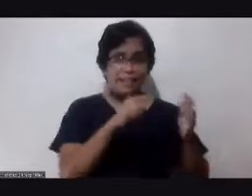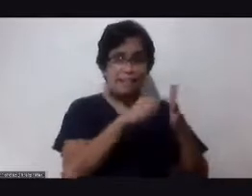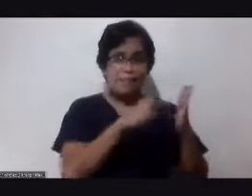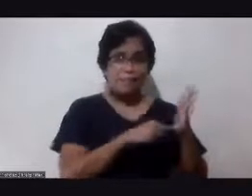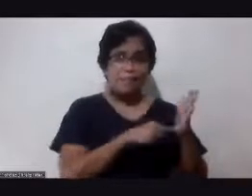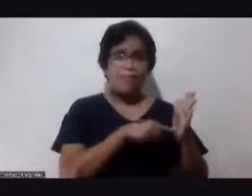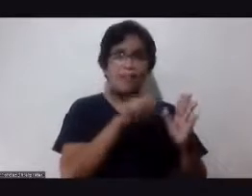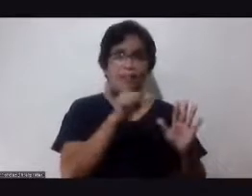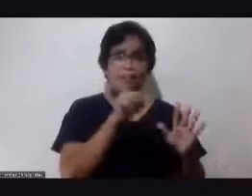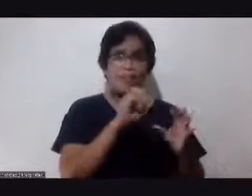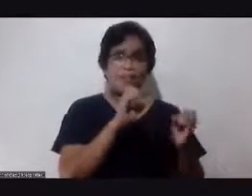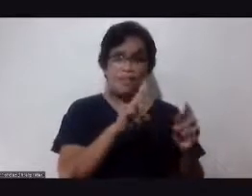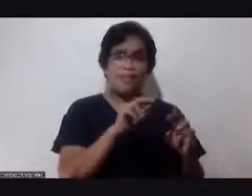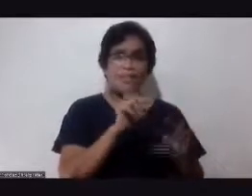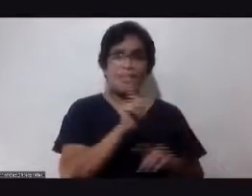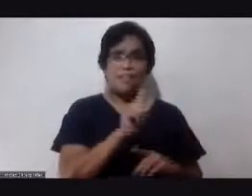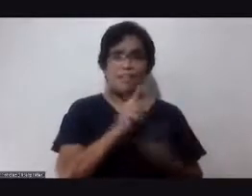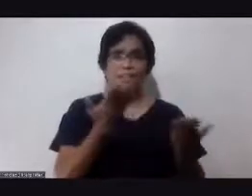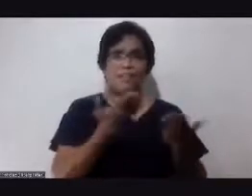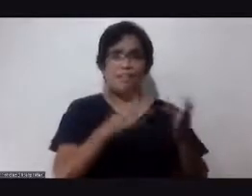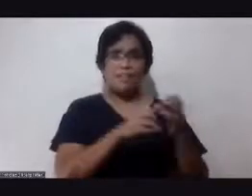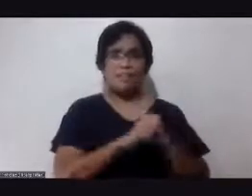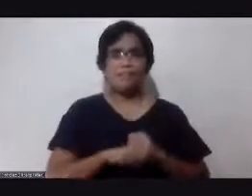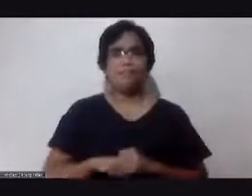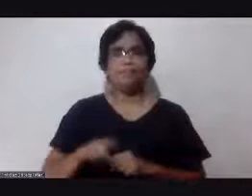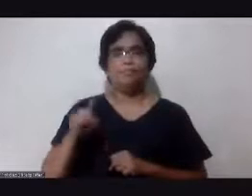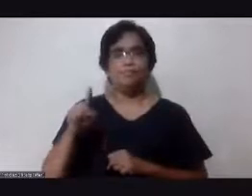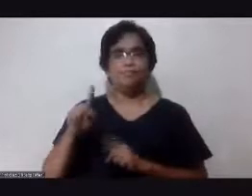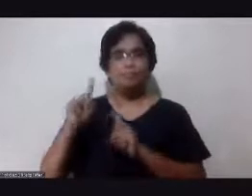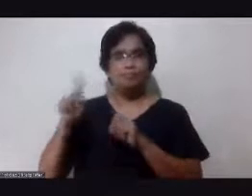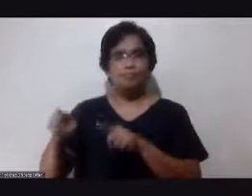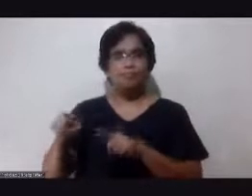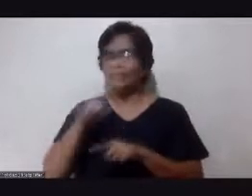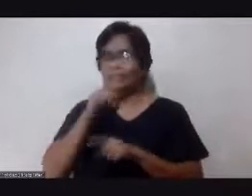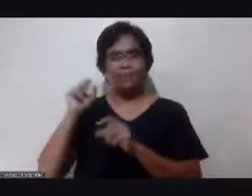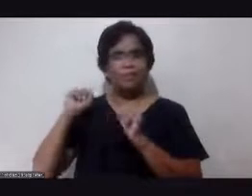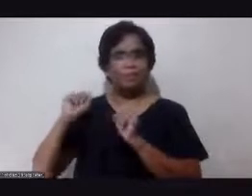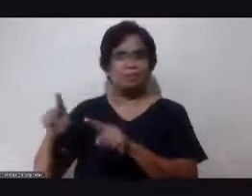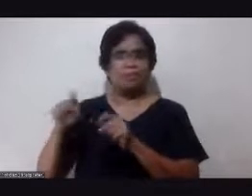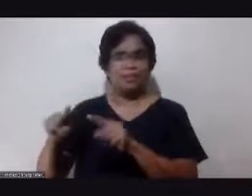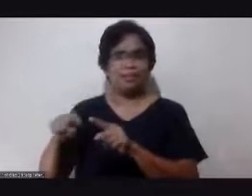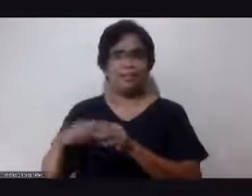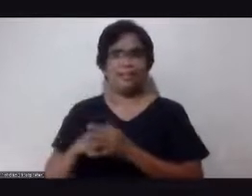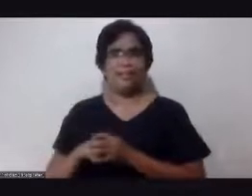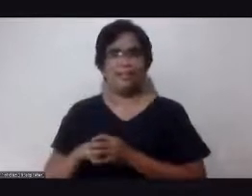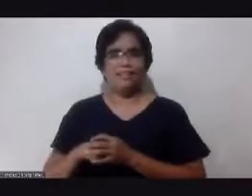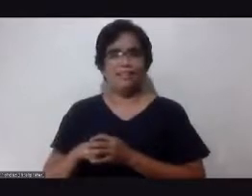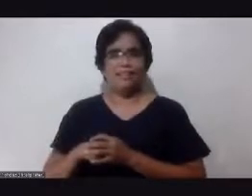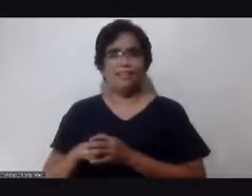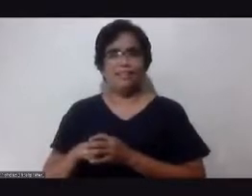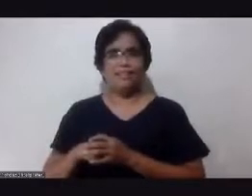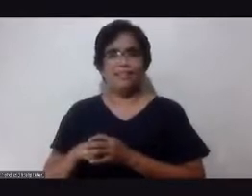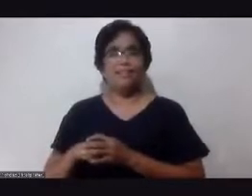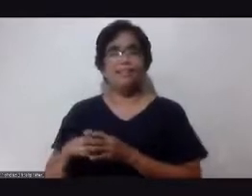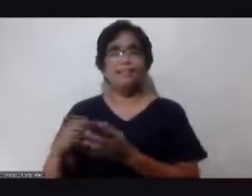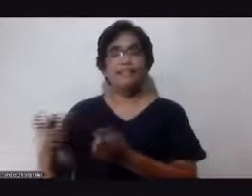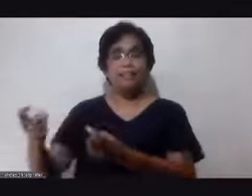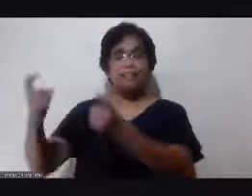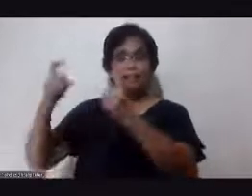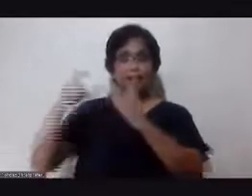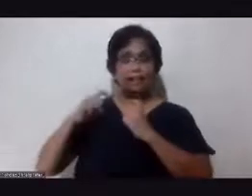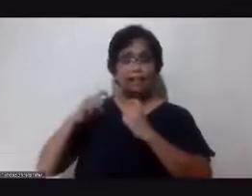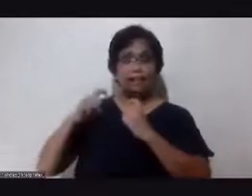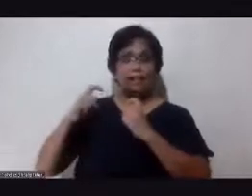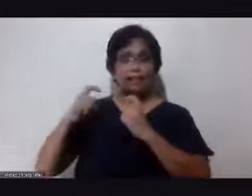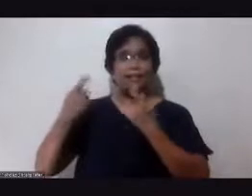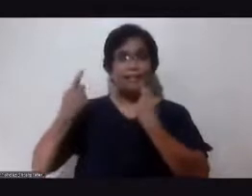O, tawagan ka na lang. Kung, yung device, hindi ako nagbibenta nun. Okay. Niregalo lang sa akin, sinubukan